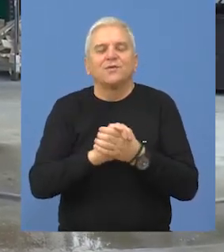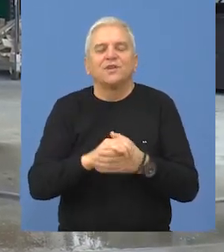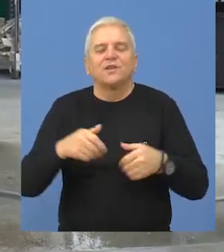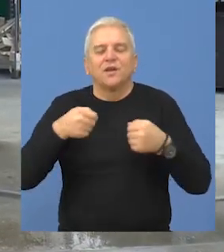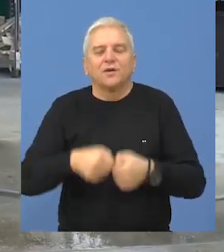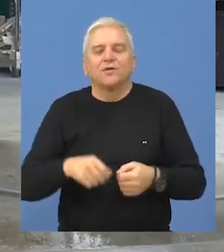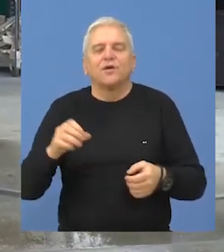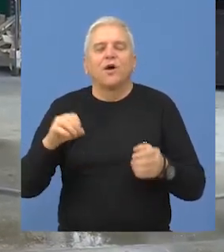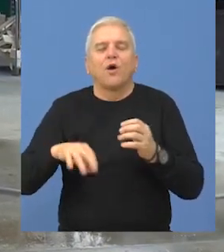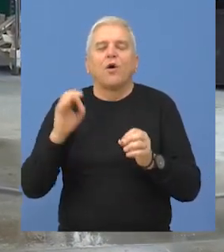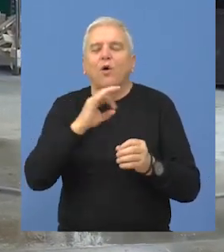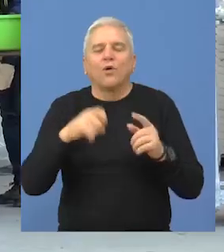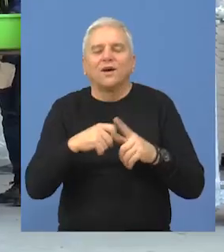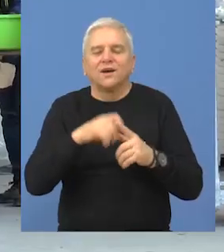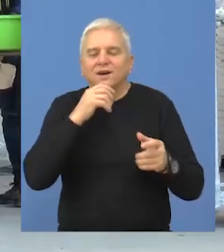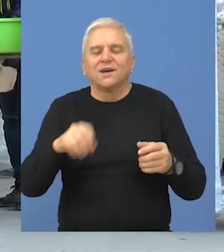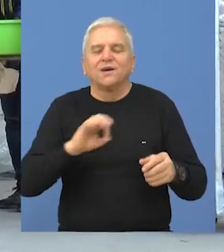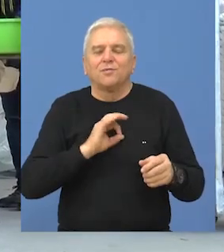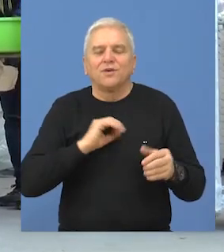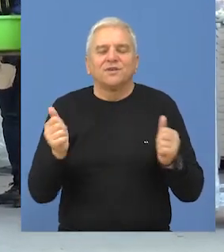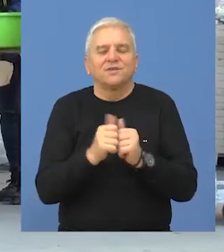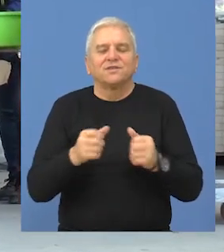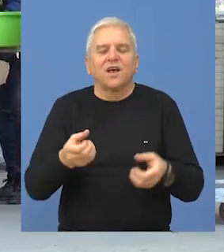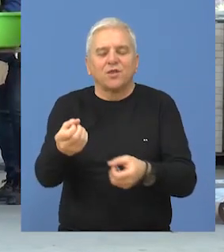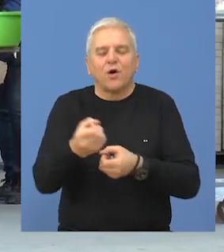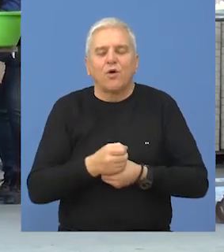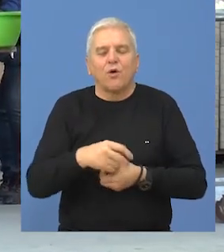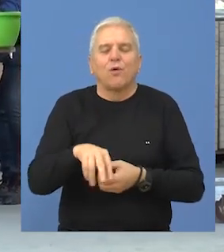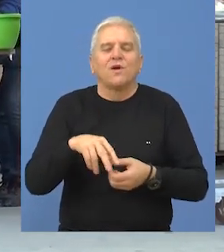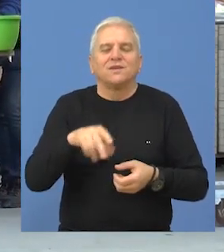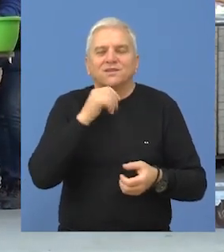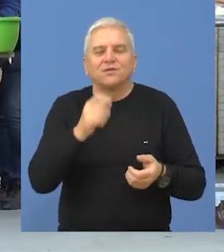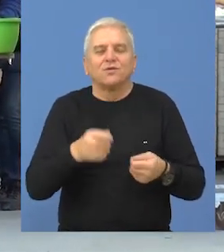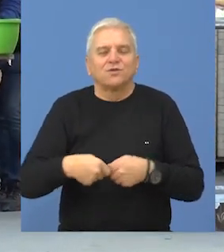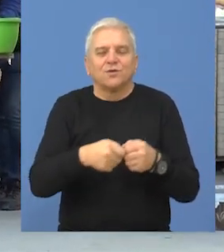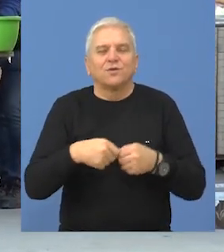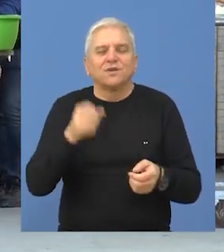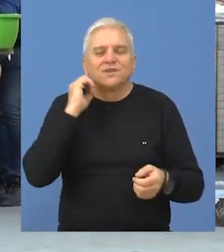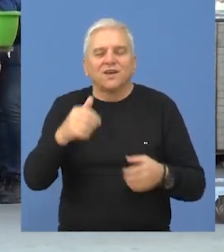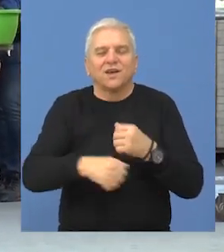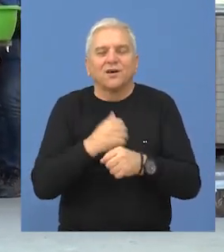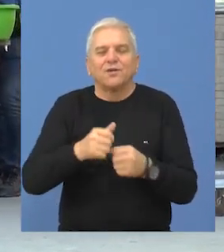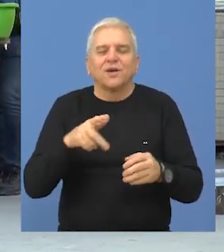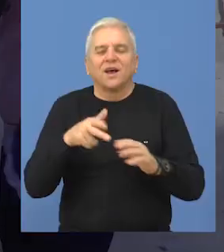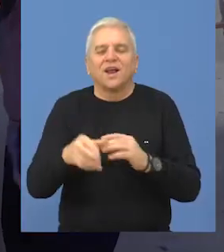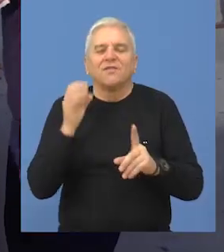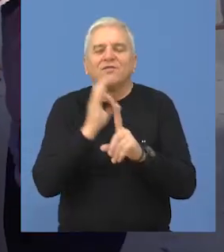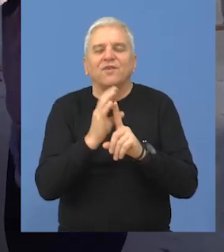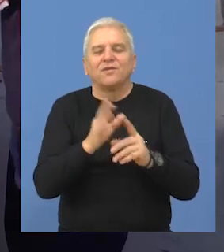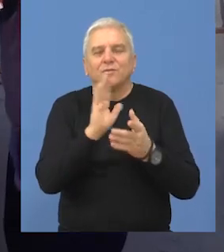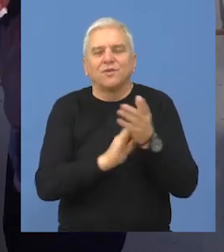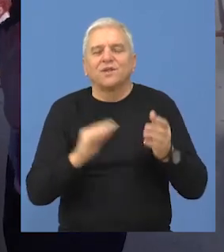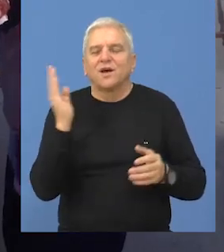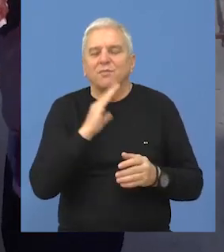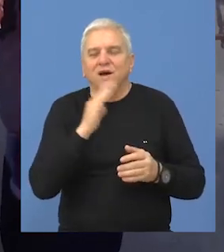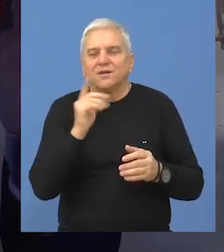prijatelji kluba OFK Bečej. Uz tradicionalnu Bečejsku kubasicijadu, koja se organizuje svake godine krajem februara